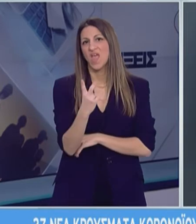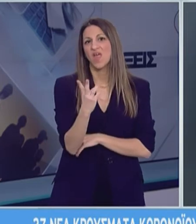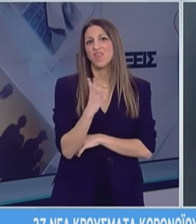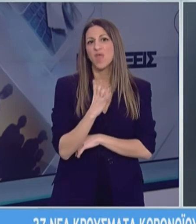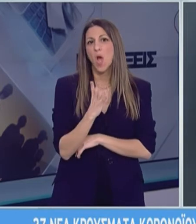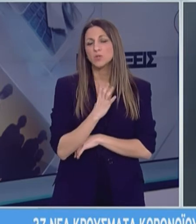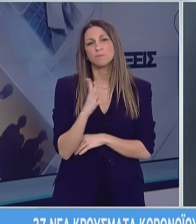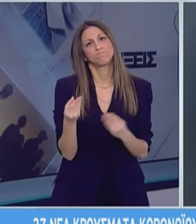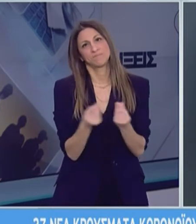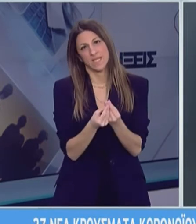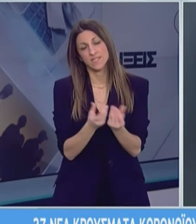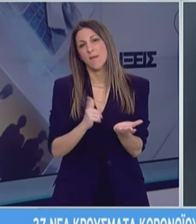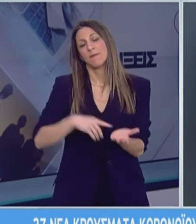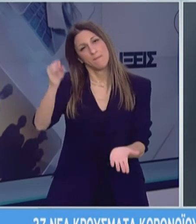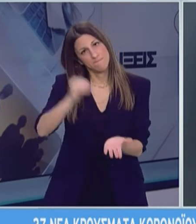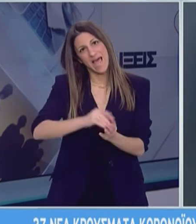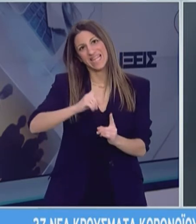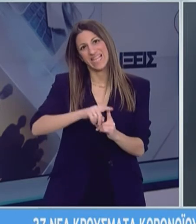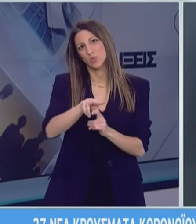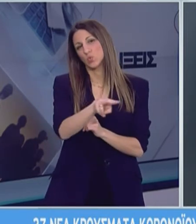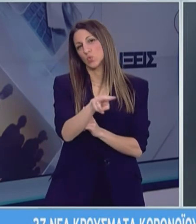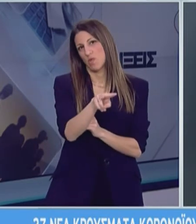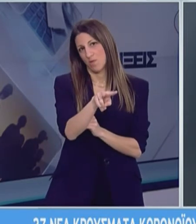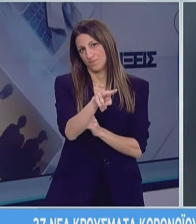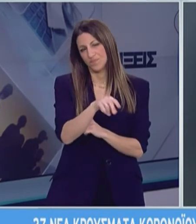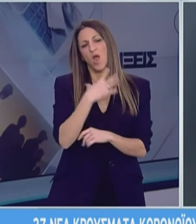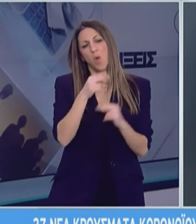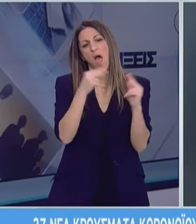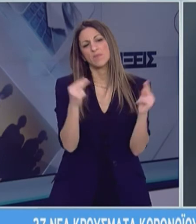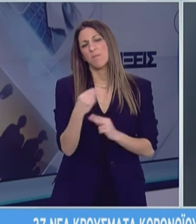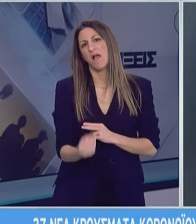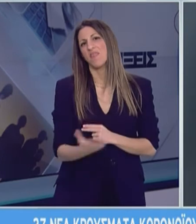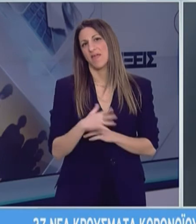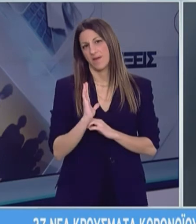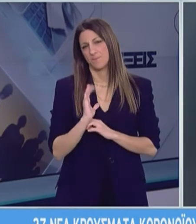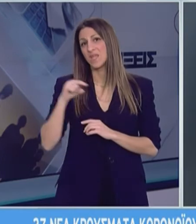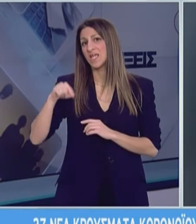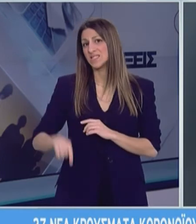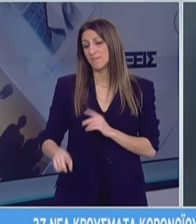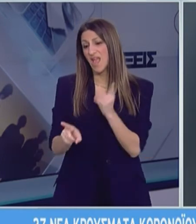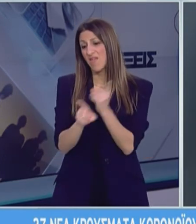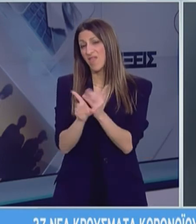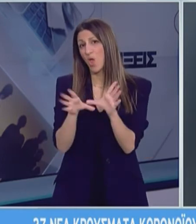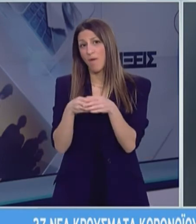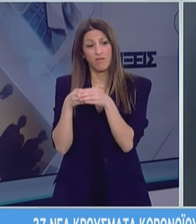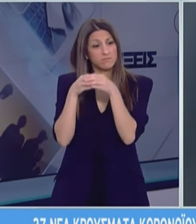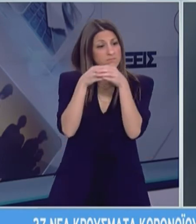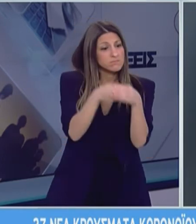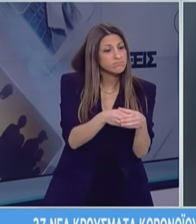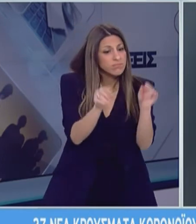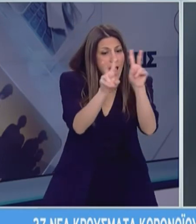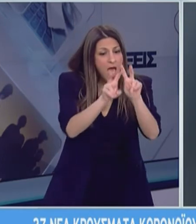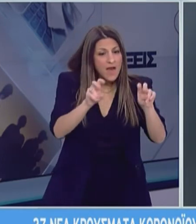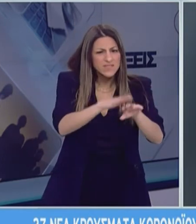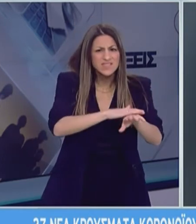ακατάλληλα δείγματα τα οποία θα επανειλεγχθούν τις επόμενες ώρες. Σήμερα το πρωί ειδικό κλιμάκιο του ΕΟΔΙΠ σκέφτη το πλοίο για να πάρει δείγματα από τις επιφάνειες και από το